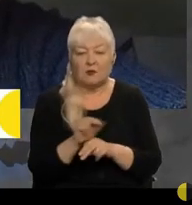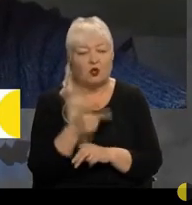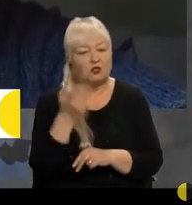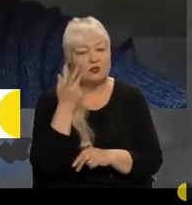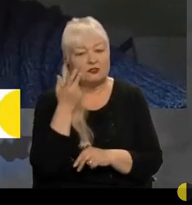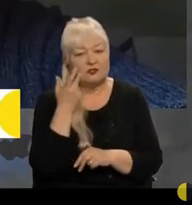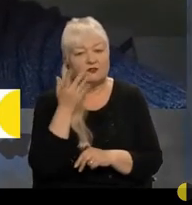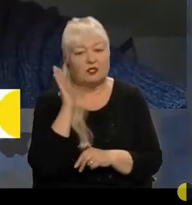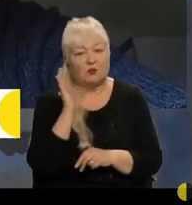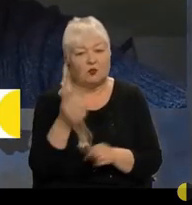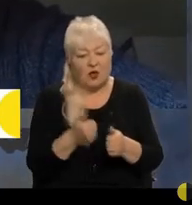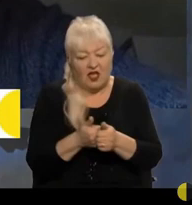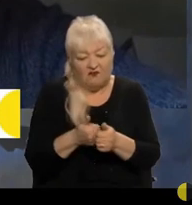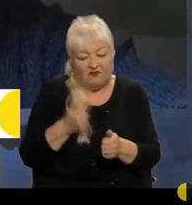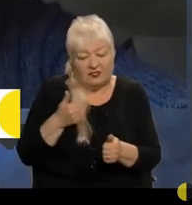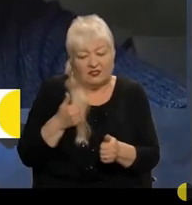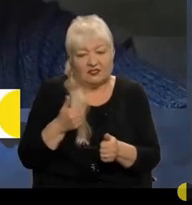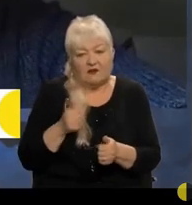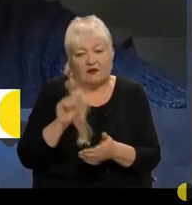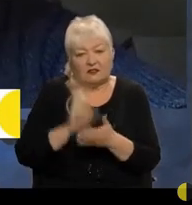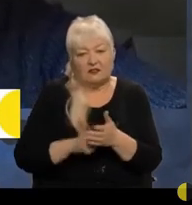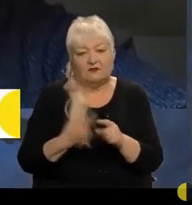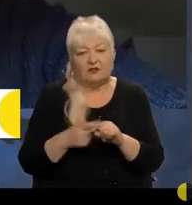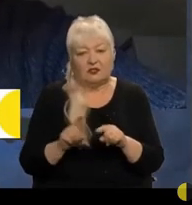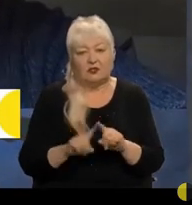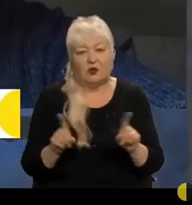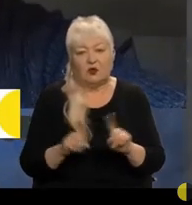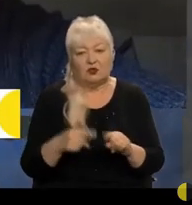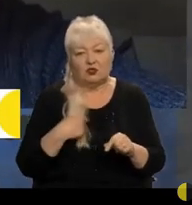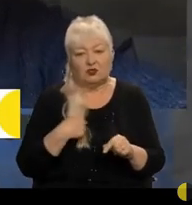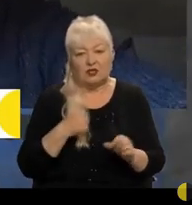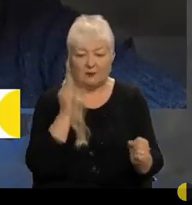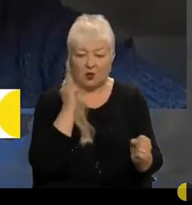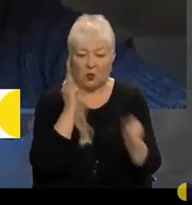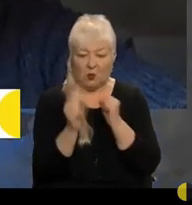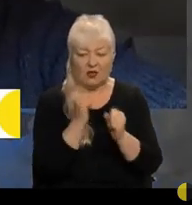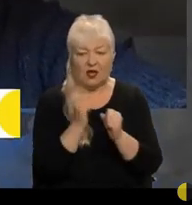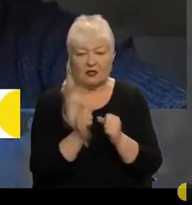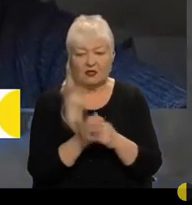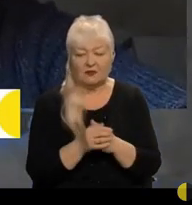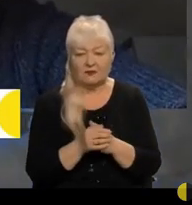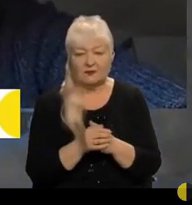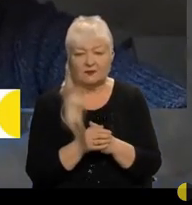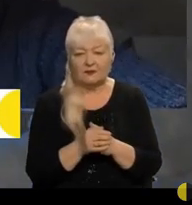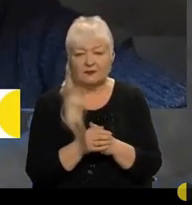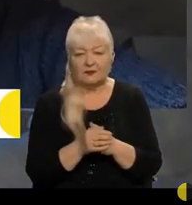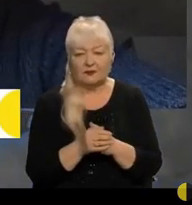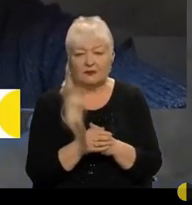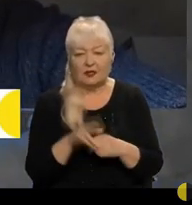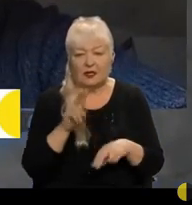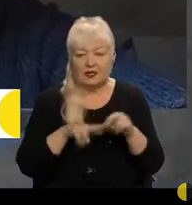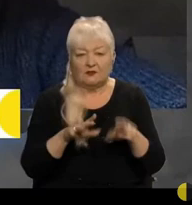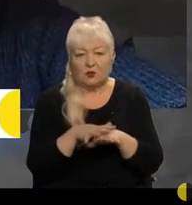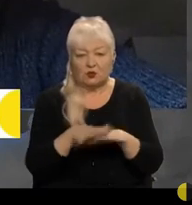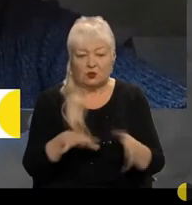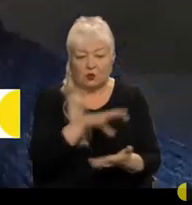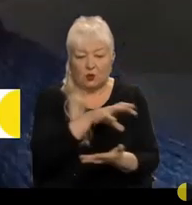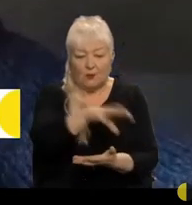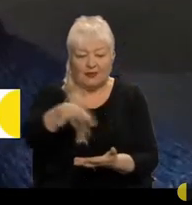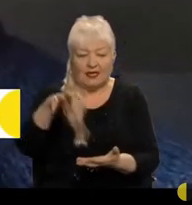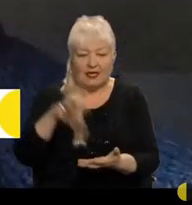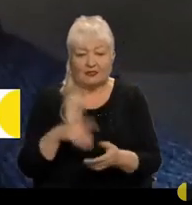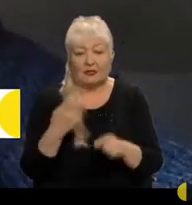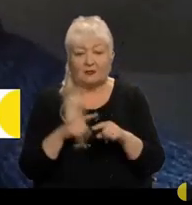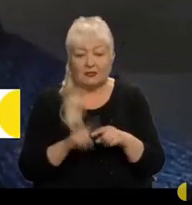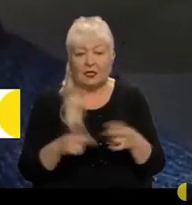будуть відставати від того, що нам наносяться удари по інфраструктурним об'єктам. Тобто це